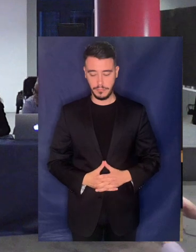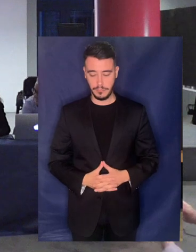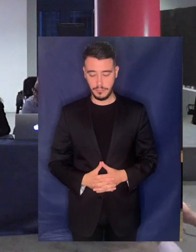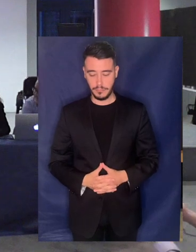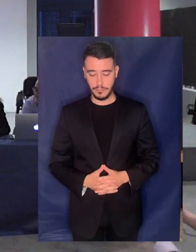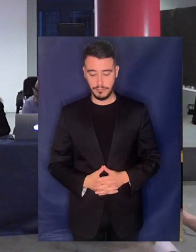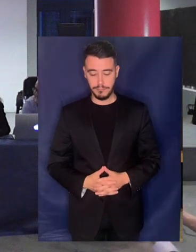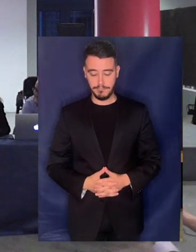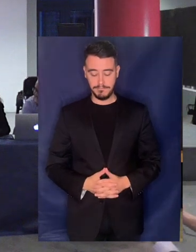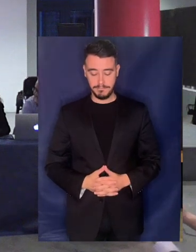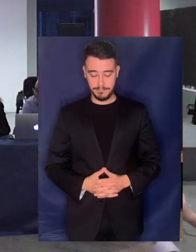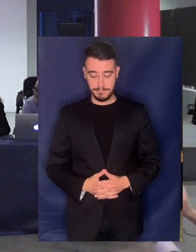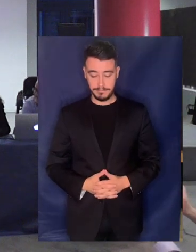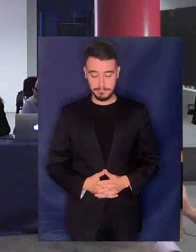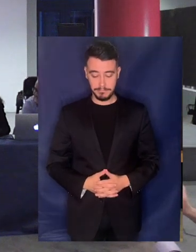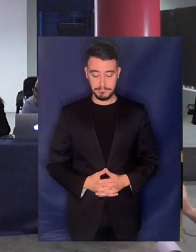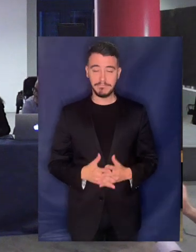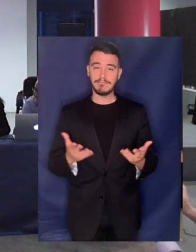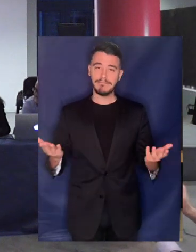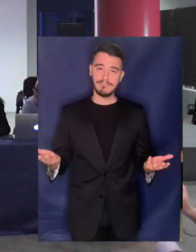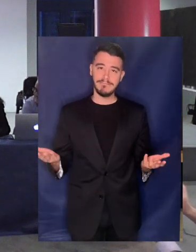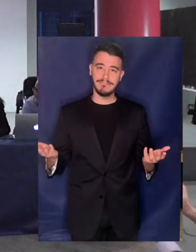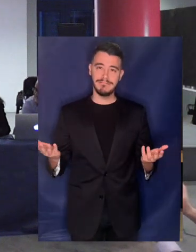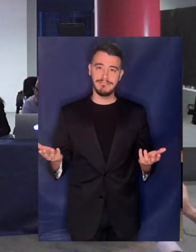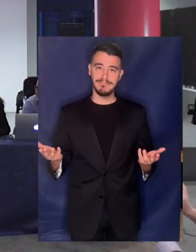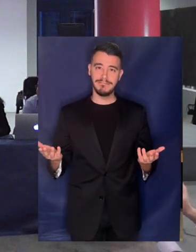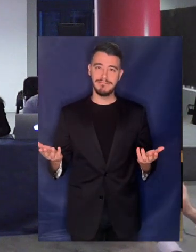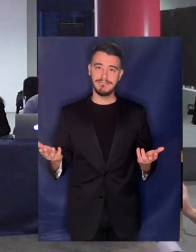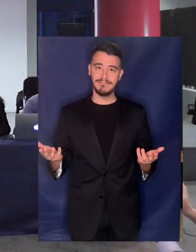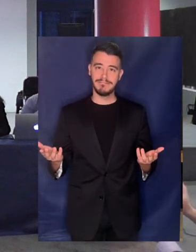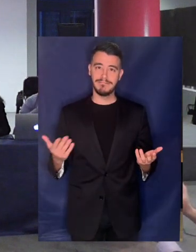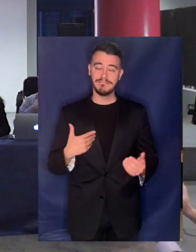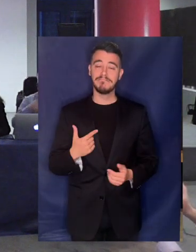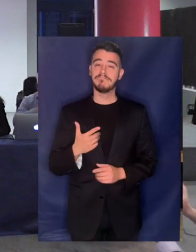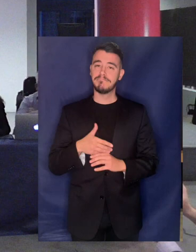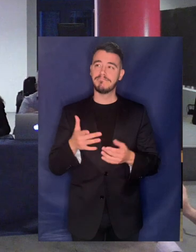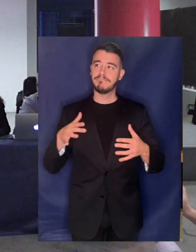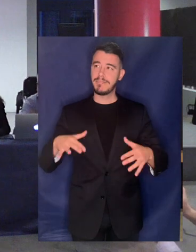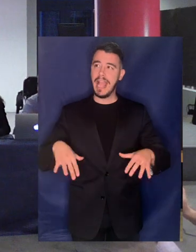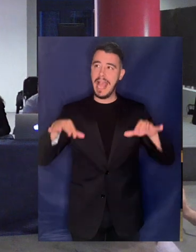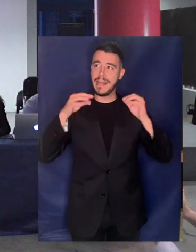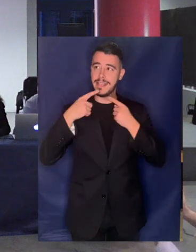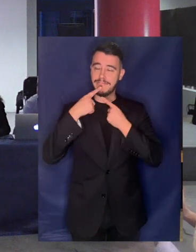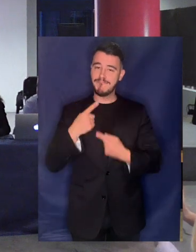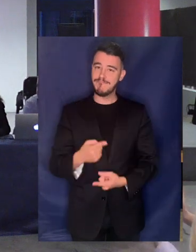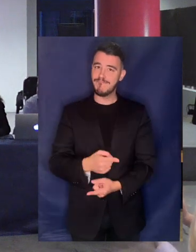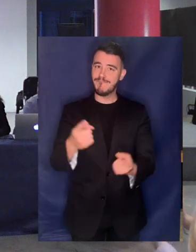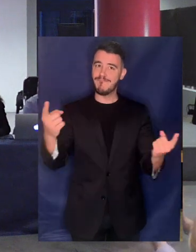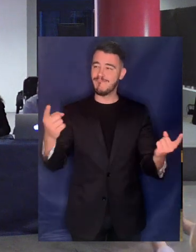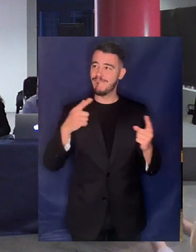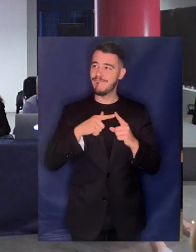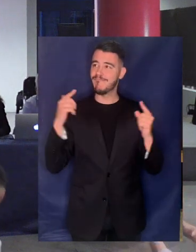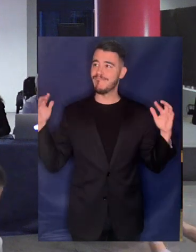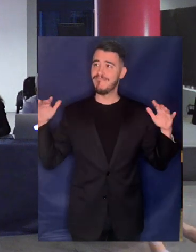Νομίζω καταρχήν χαίρομαι που καταφέρνουμε και βρισκόμαστε για να συζητήσουμε